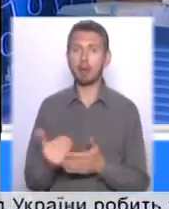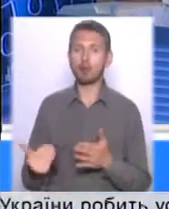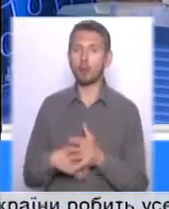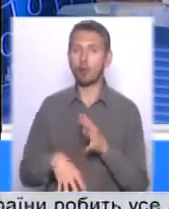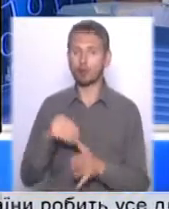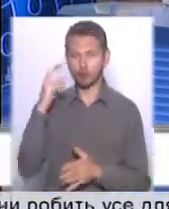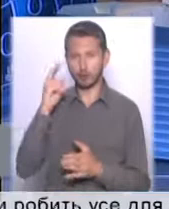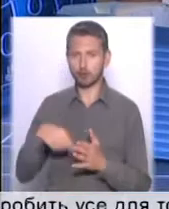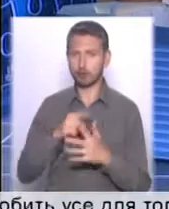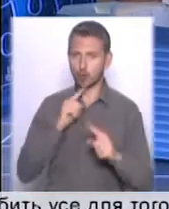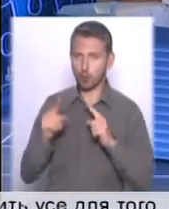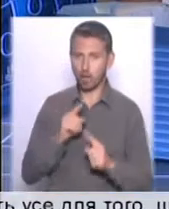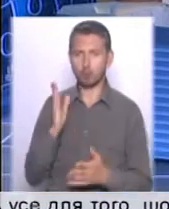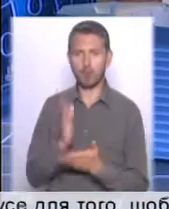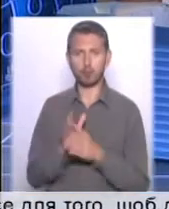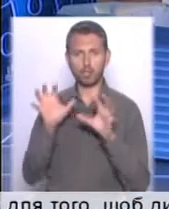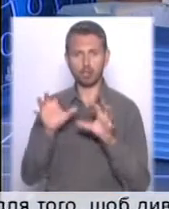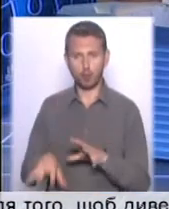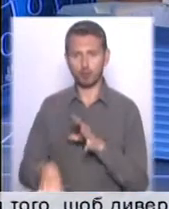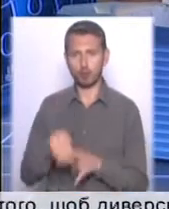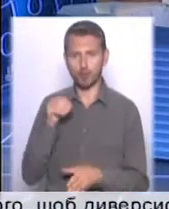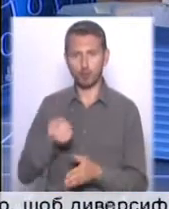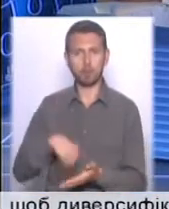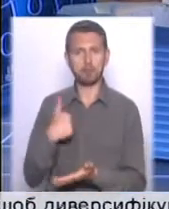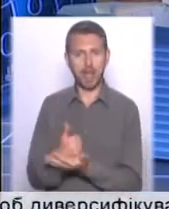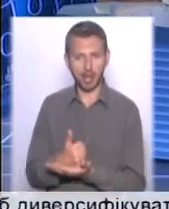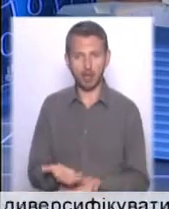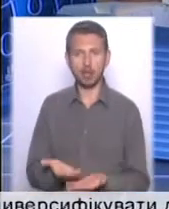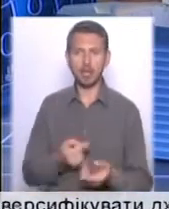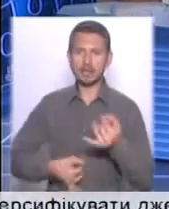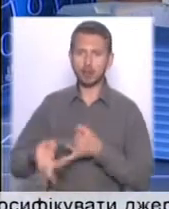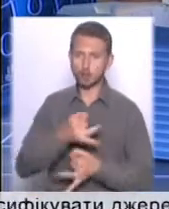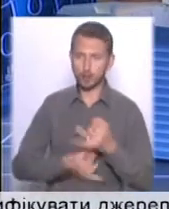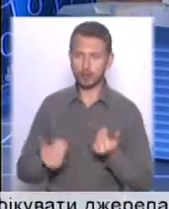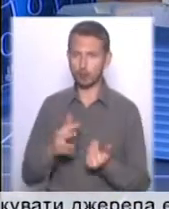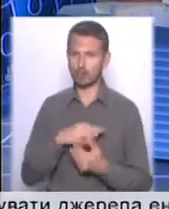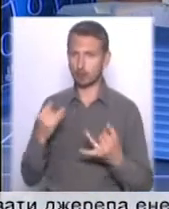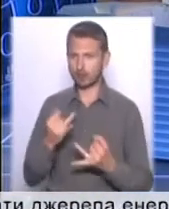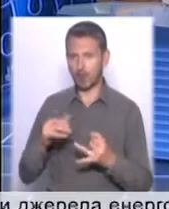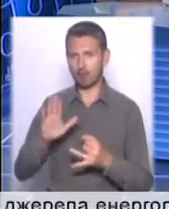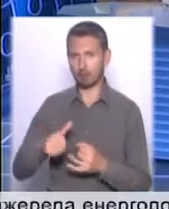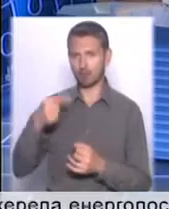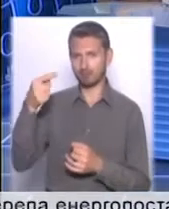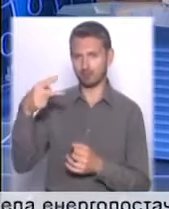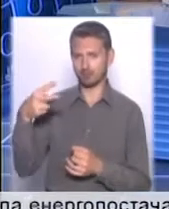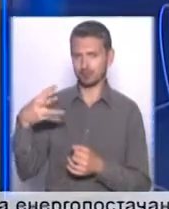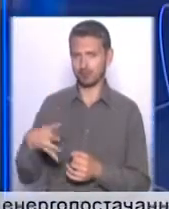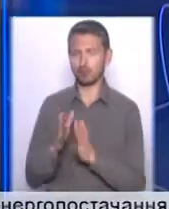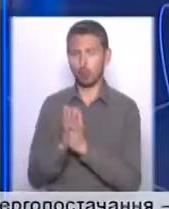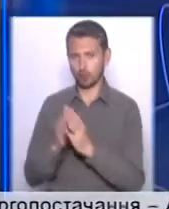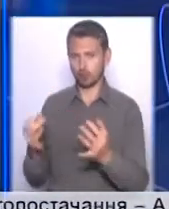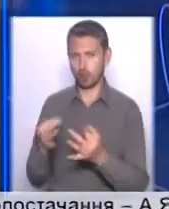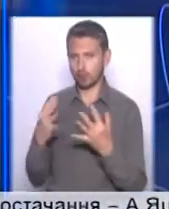Київську міську раду, маємо легітимного обраного мера. Дискусії сьогодні були цікаві, далі я так по пунктах попрошу вас прокоментувати. Але,